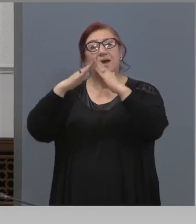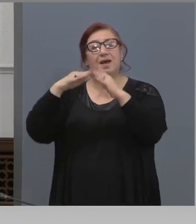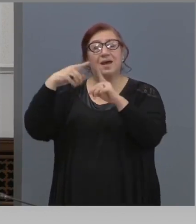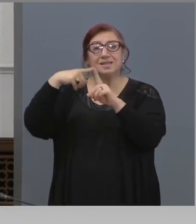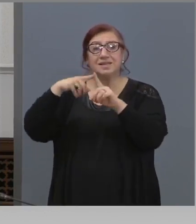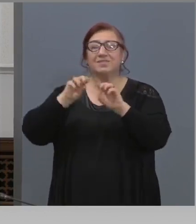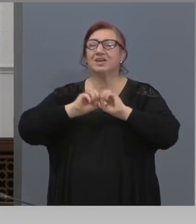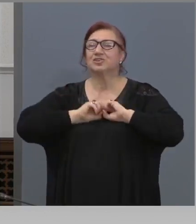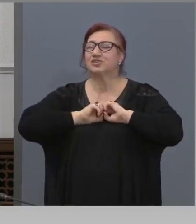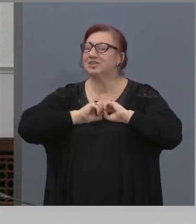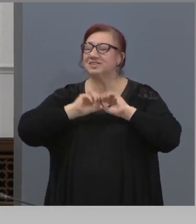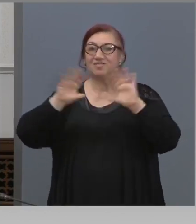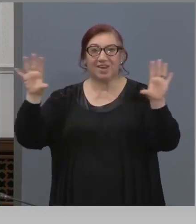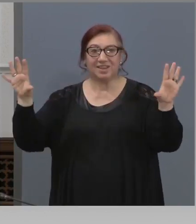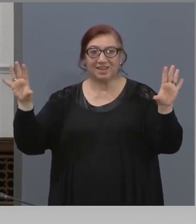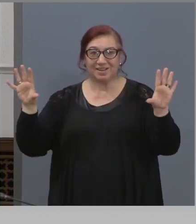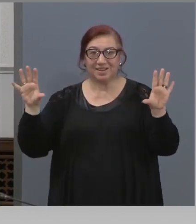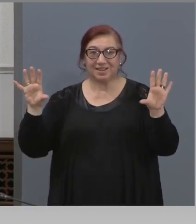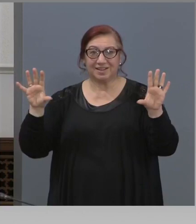светат,